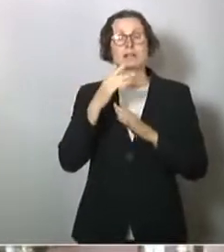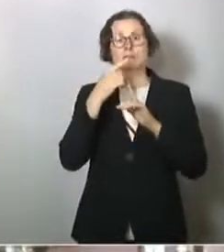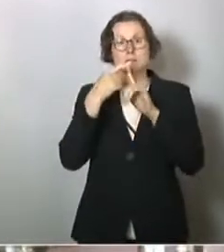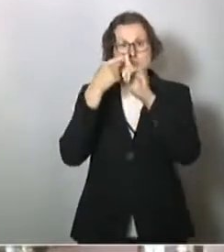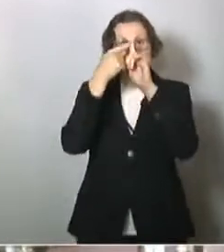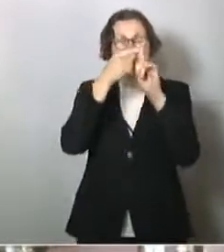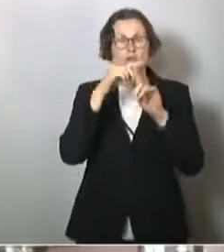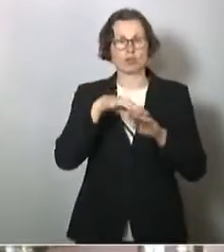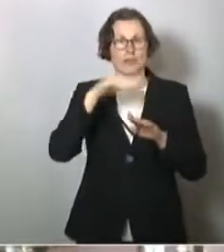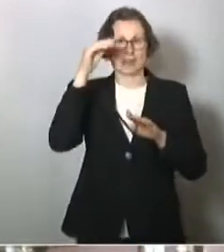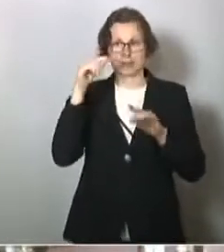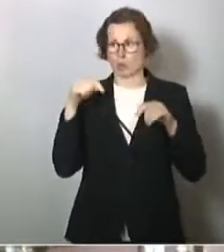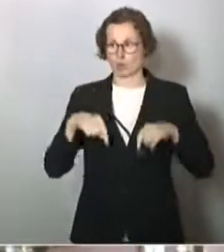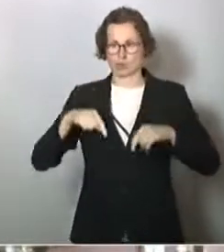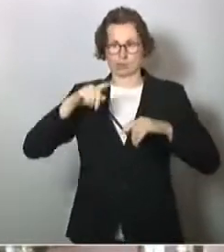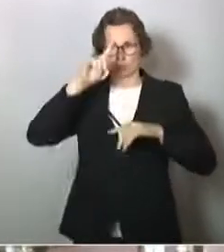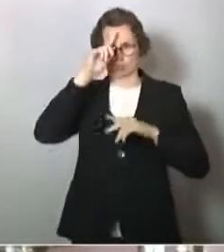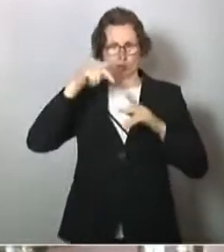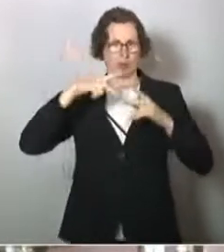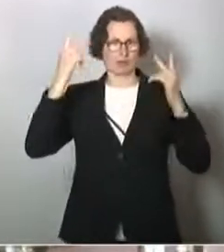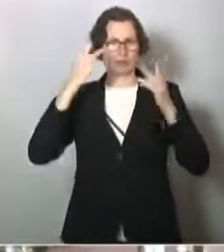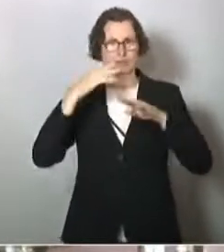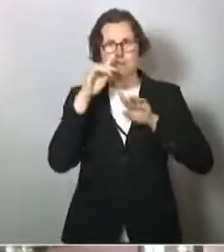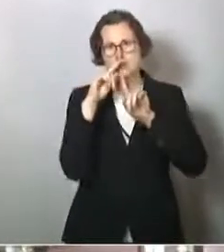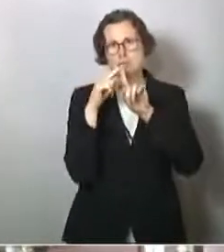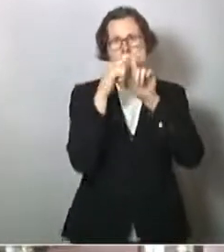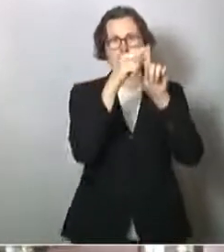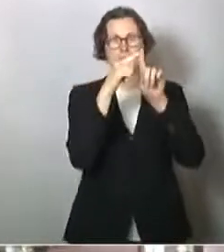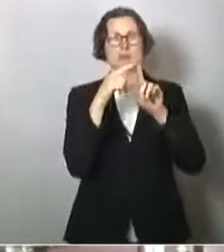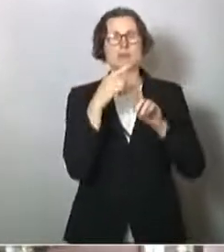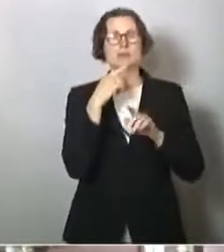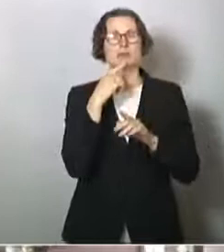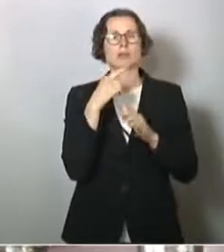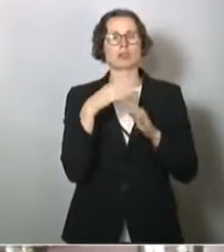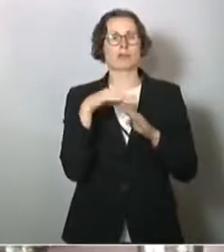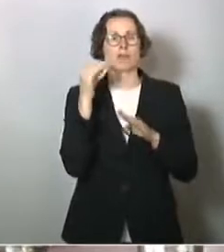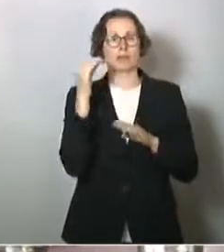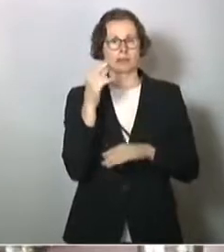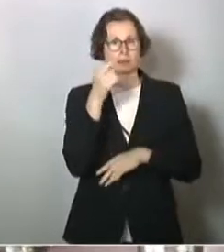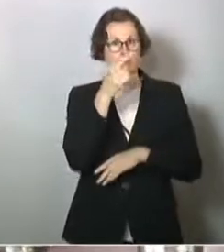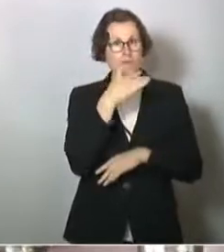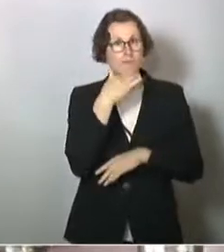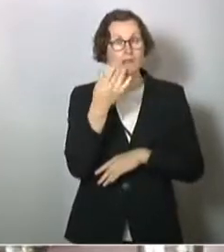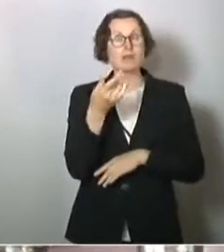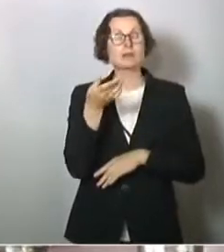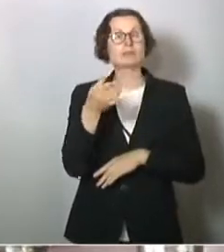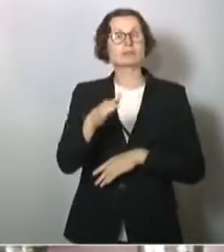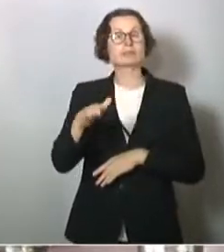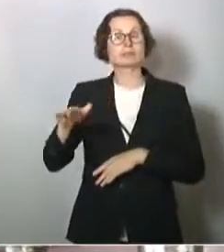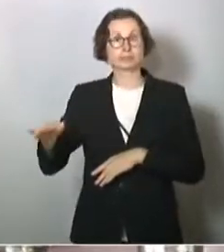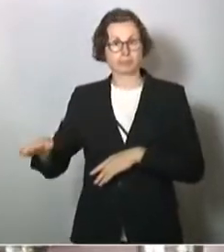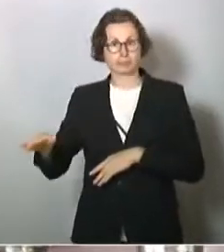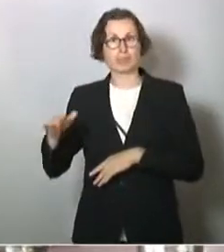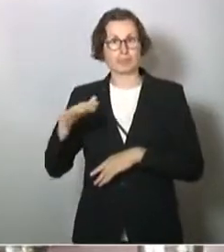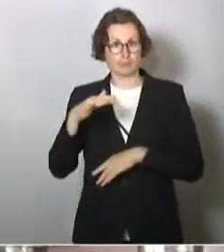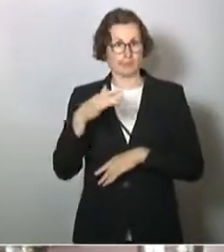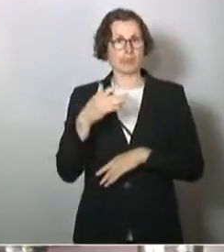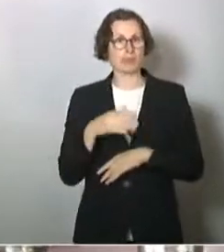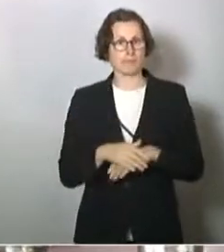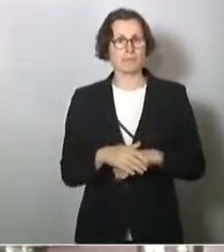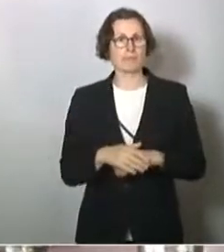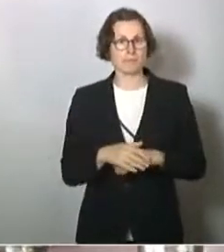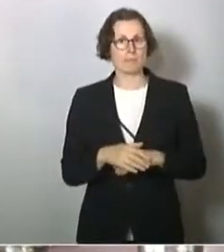deutschen Öffentlichkeit, dass es eine relativ hohe Letalität gibt in Schweden, relativ viele Tote,